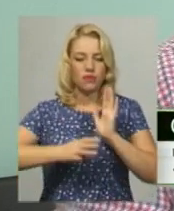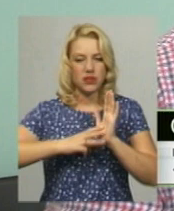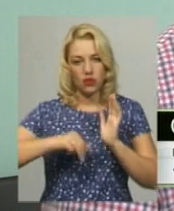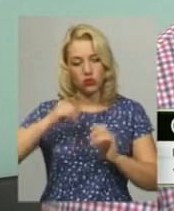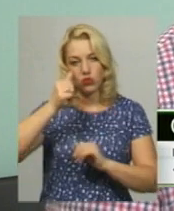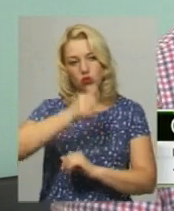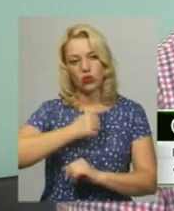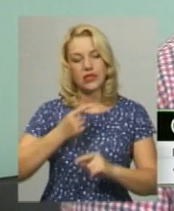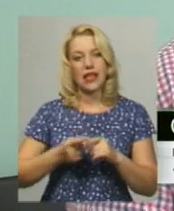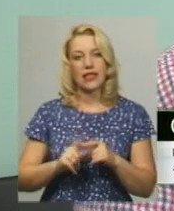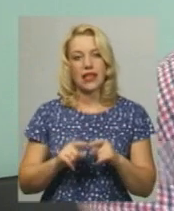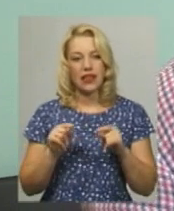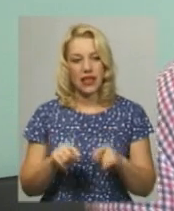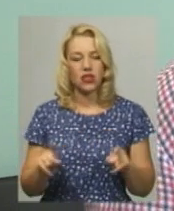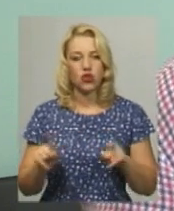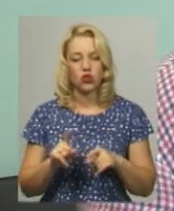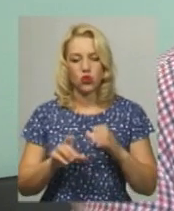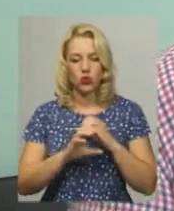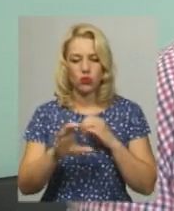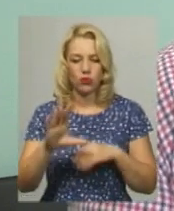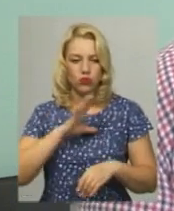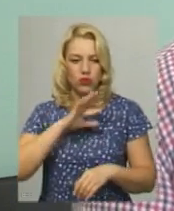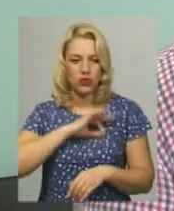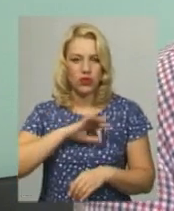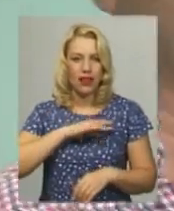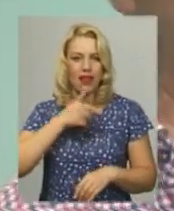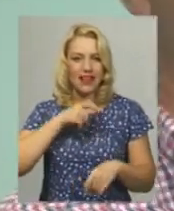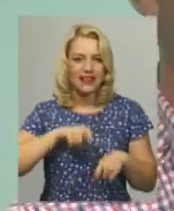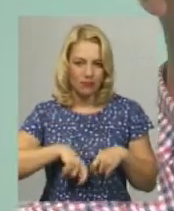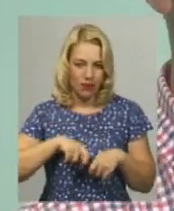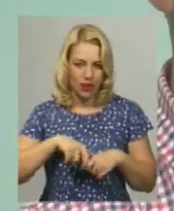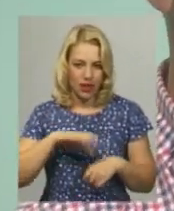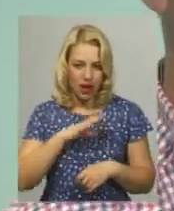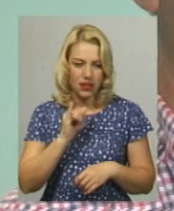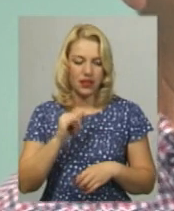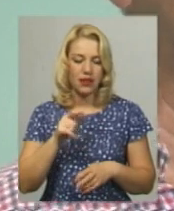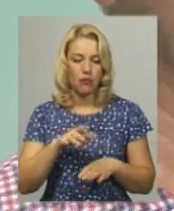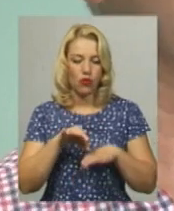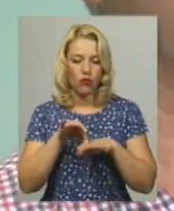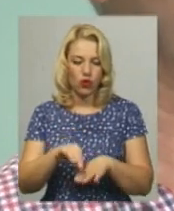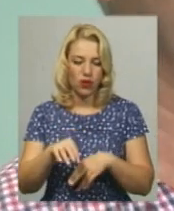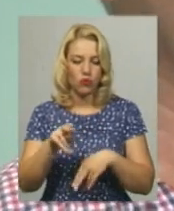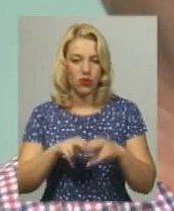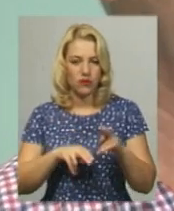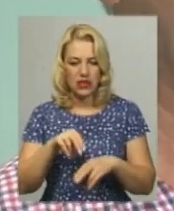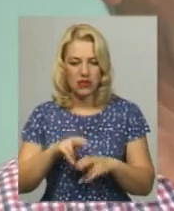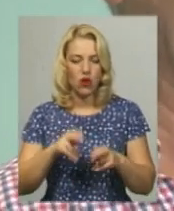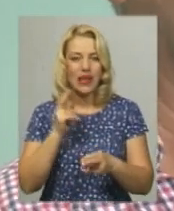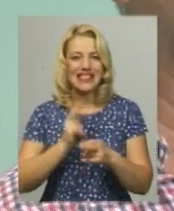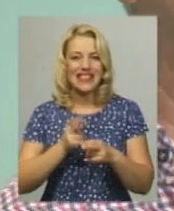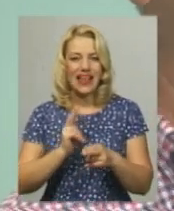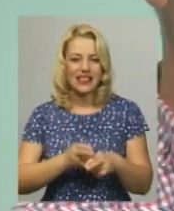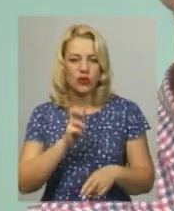те, що труби були застосовані тоді експериментальні. Проводилось будівництво залізнобетонних труб.